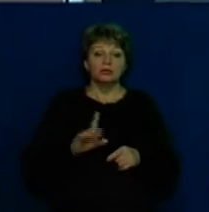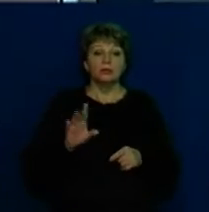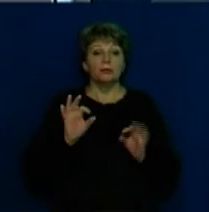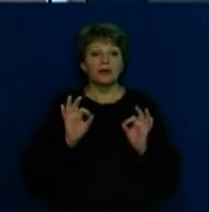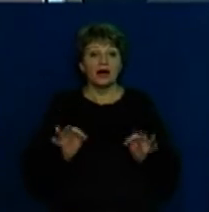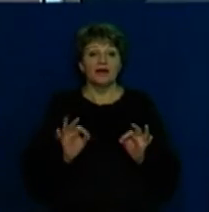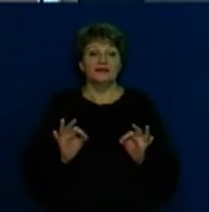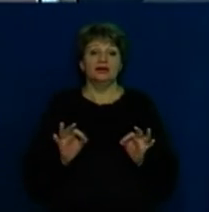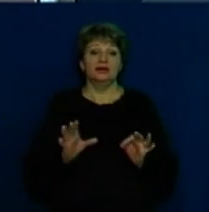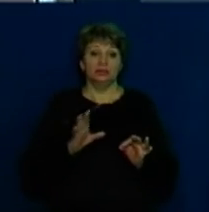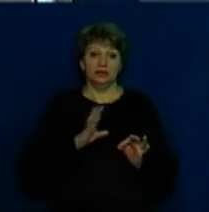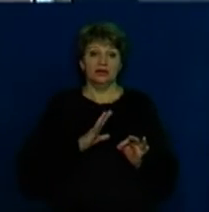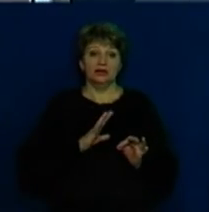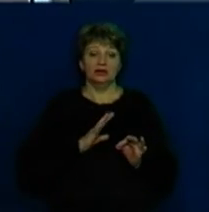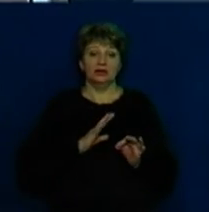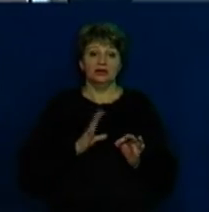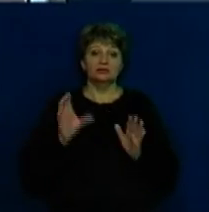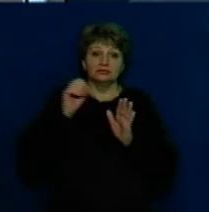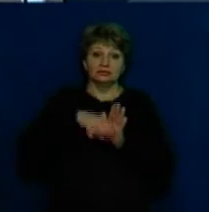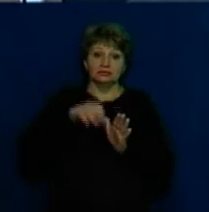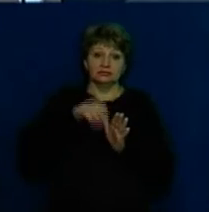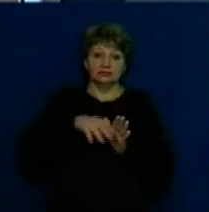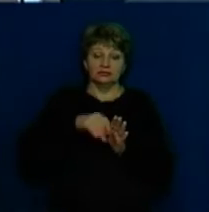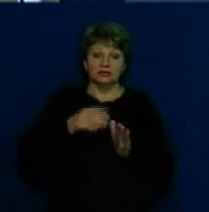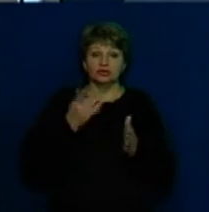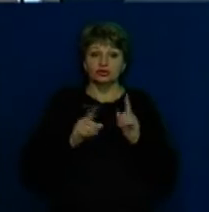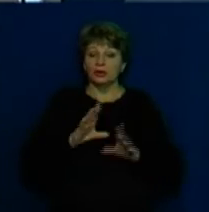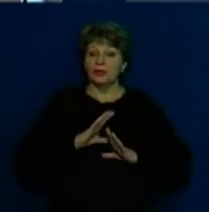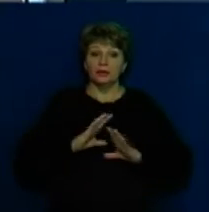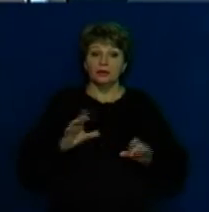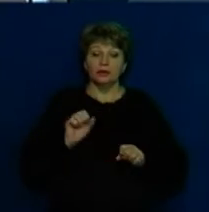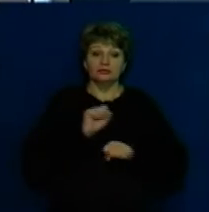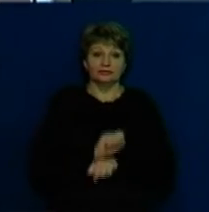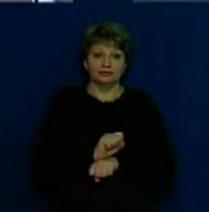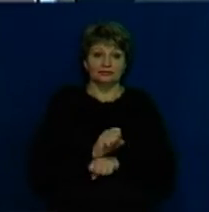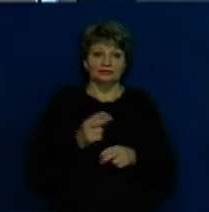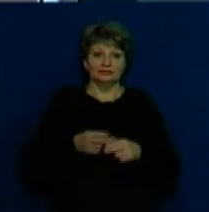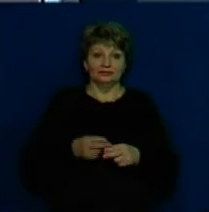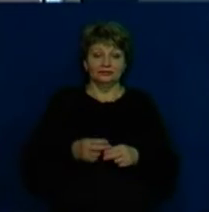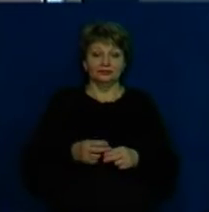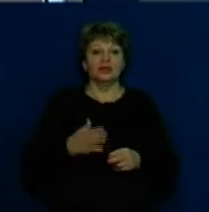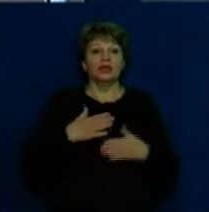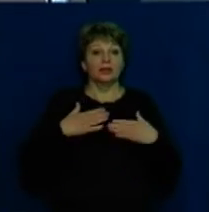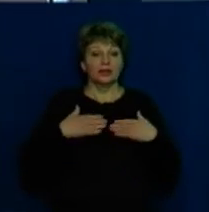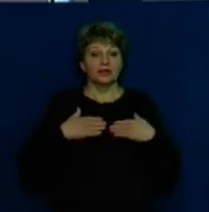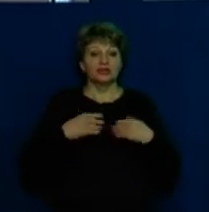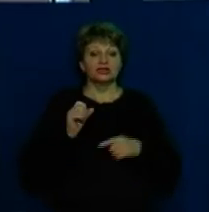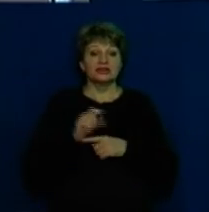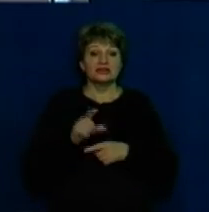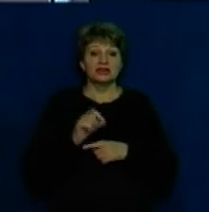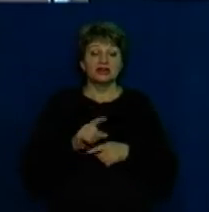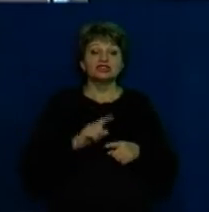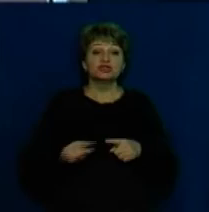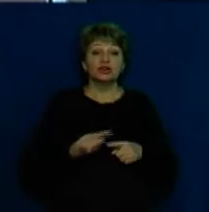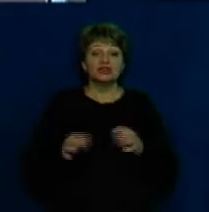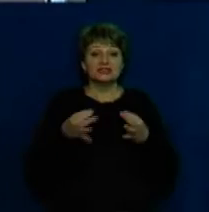кубик залетів, ластопорить. Наша задача, як найскоріше, його звільнити,